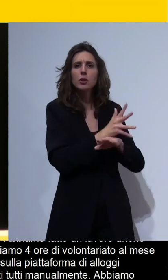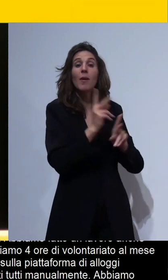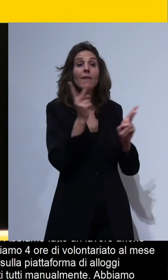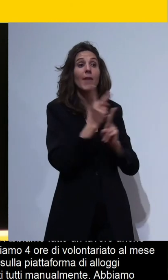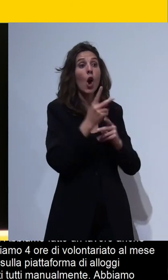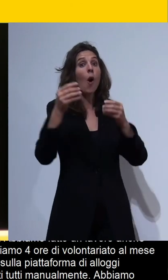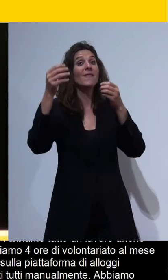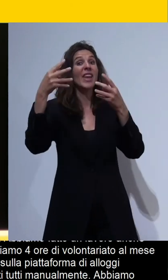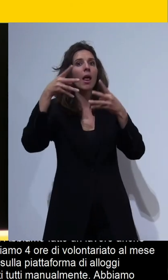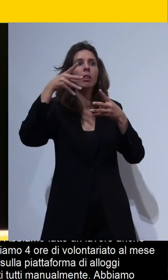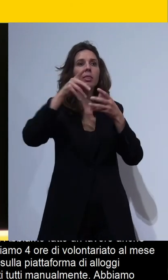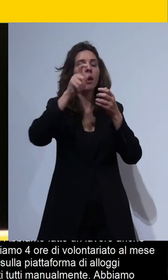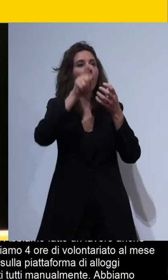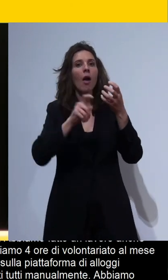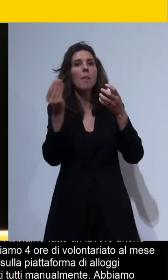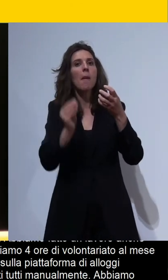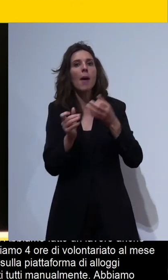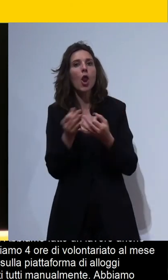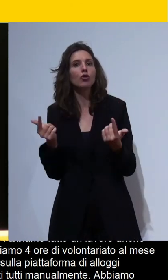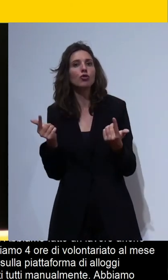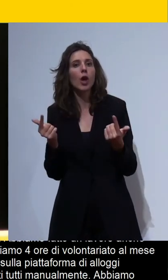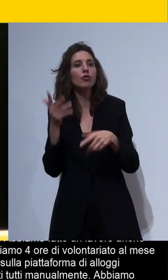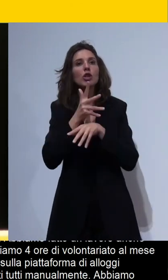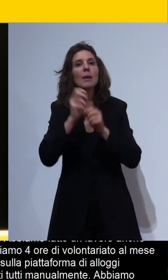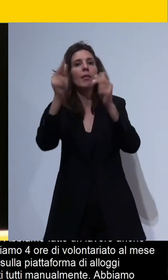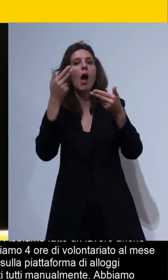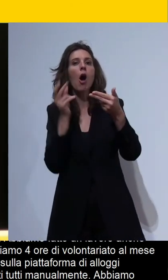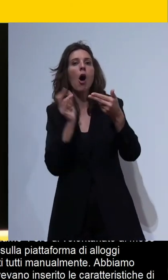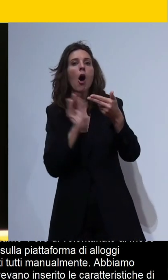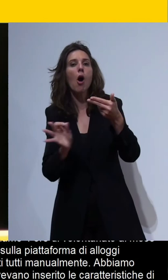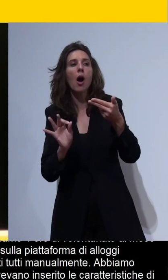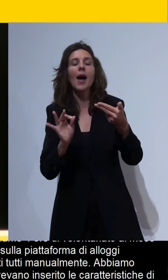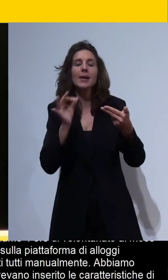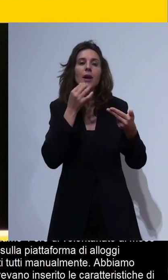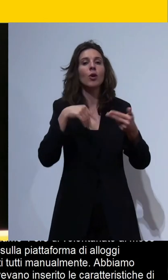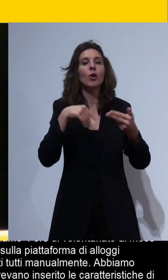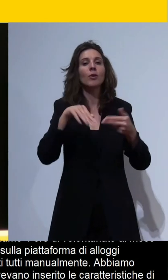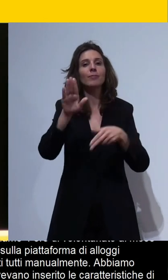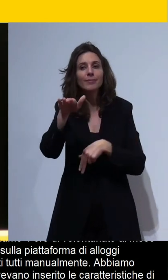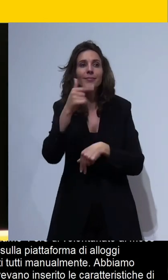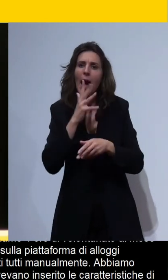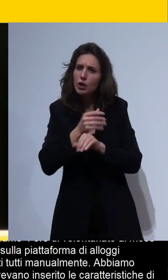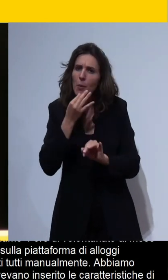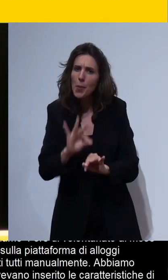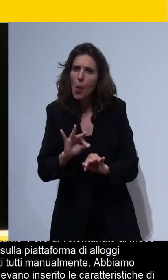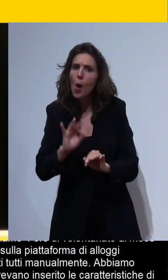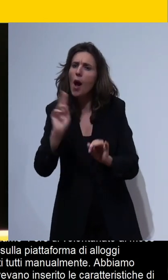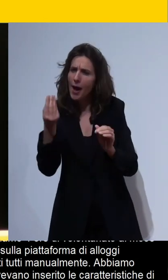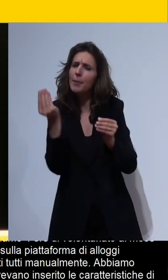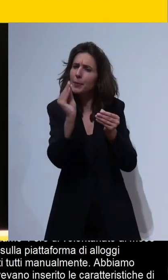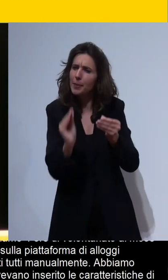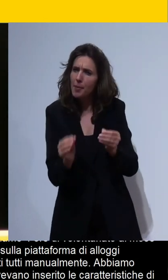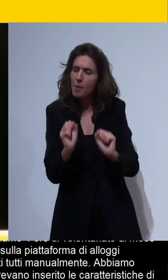caratteristiche di accessibilità e allora stiamo facendo questo lavoro quindi il numero non è indicativo il numero che abbiamo ufficiale